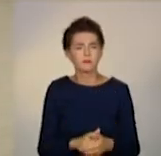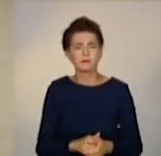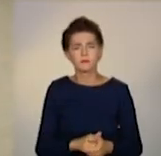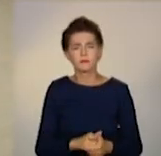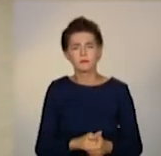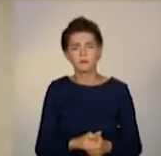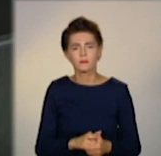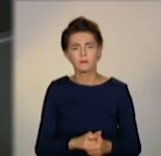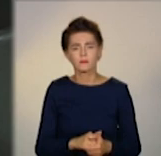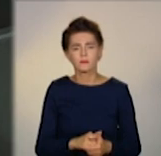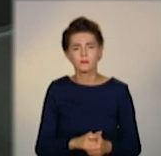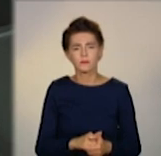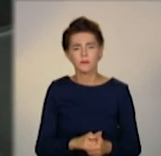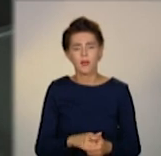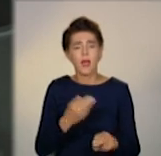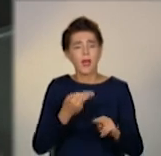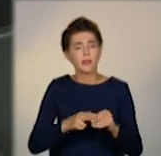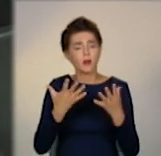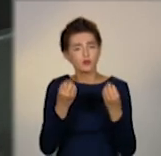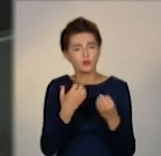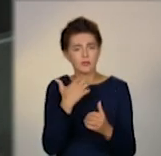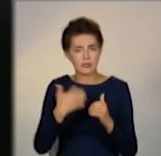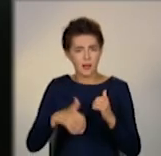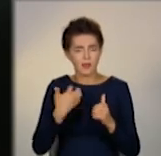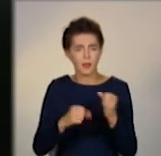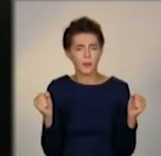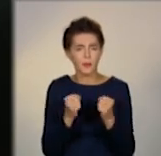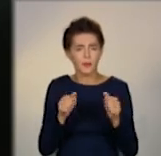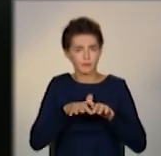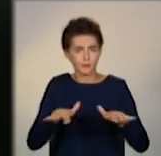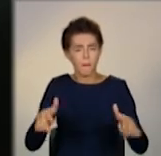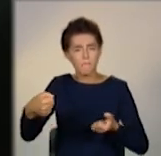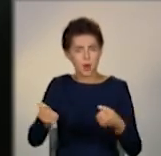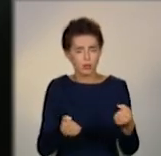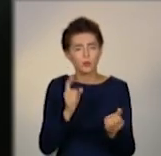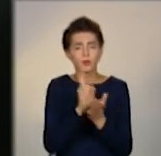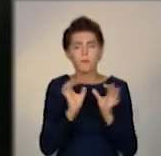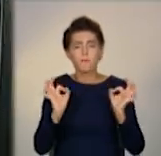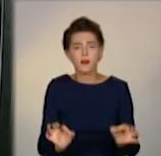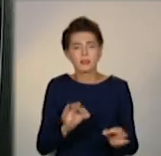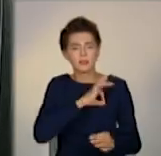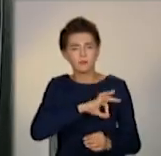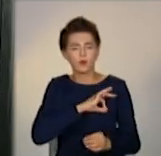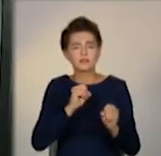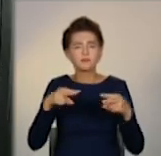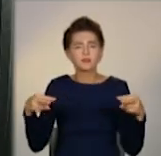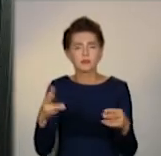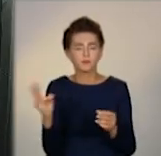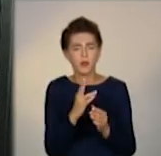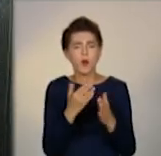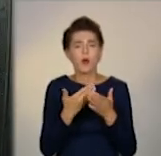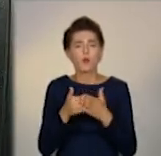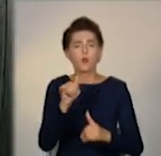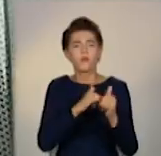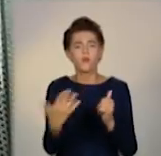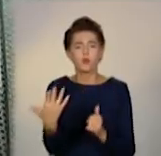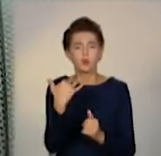А ще для рівномірного охолодження машини експерти радять правильно налаштувати дефлектори, з яких надходить